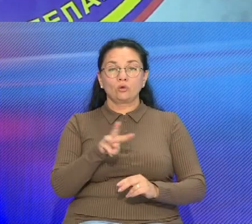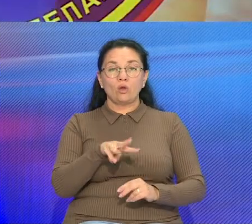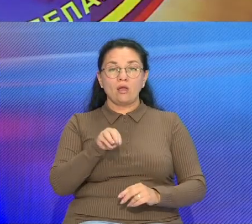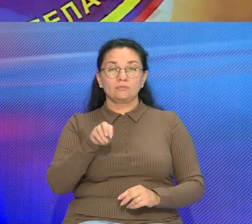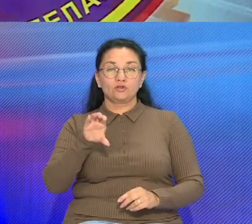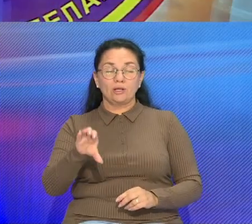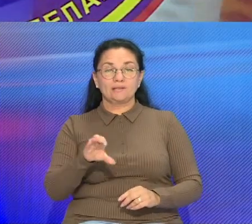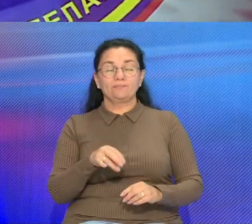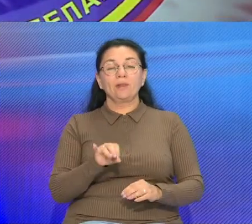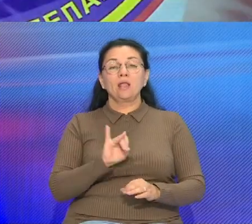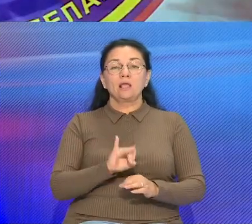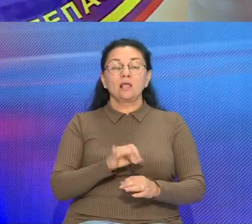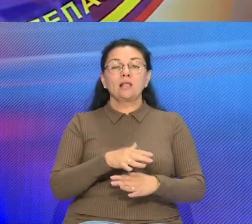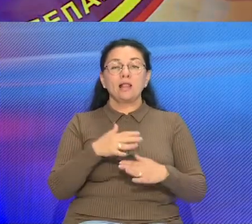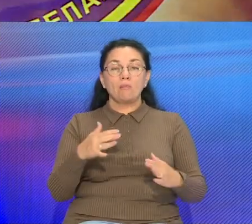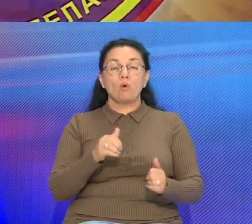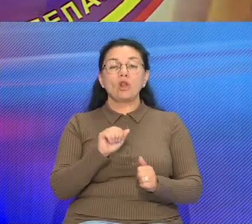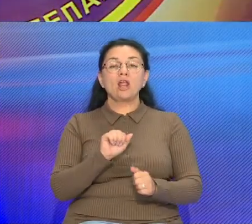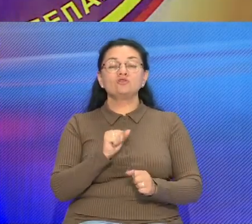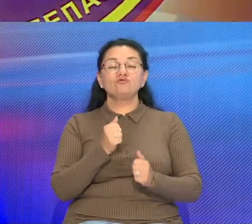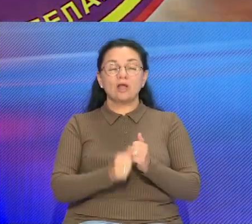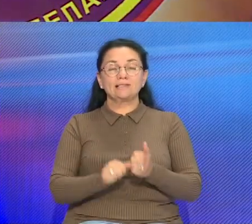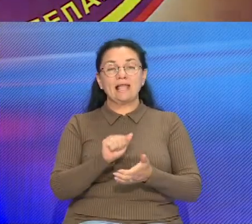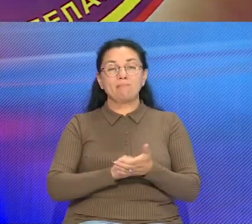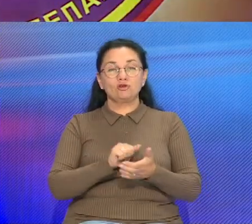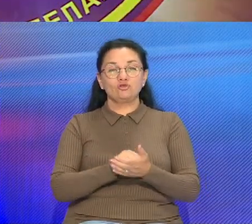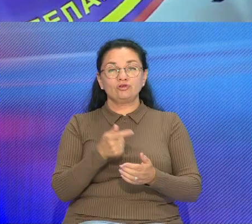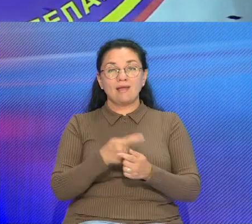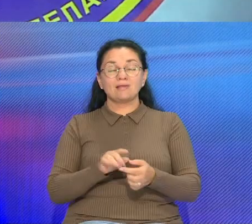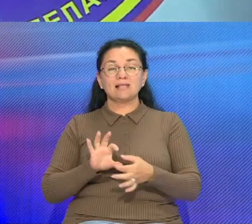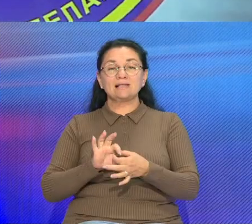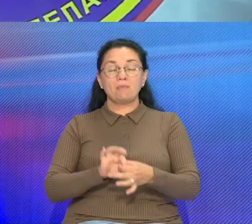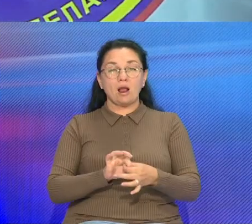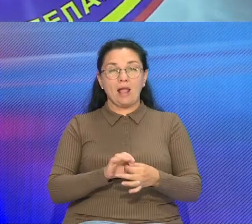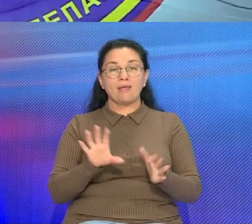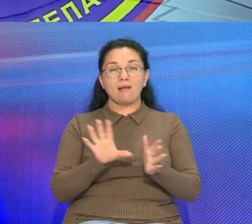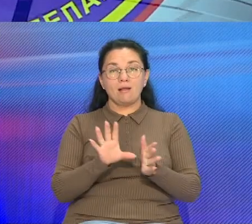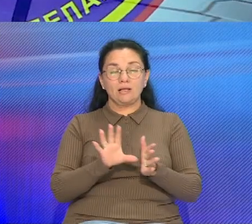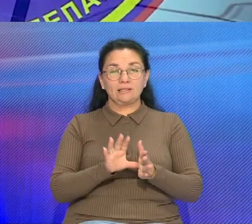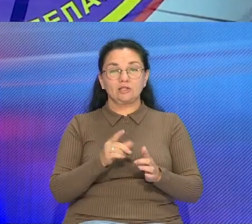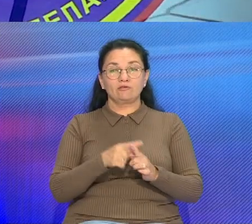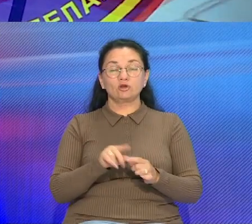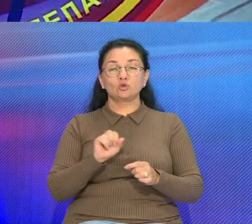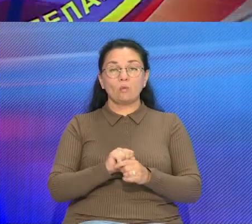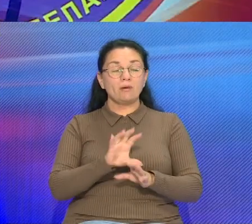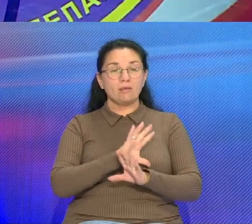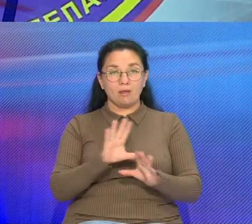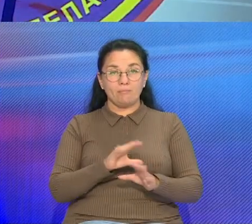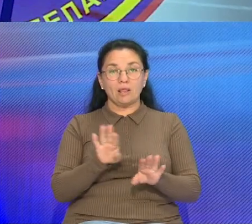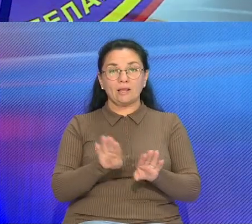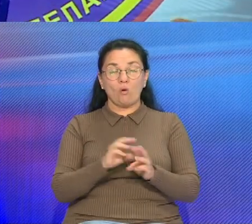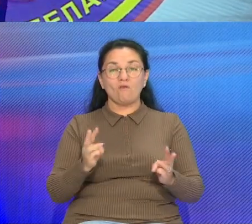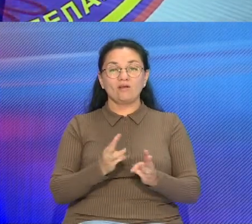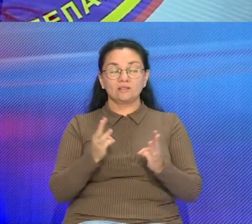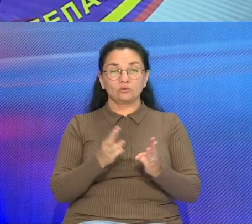ситуациях Наиболее часто их причина – короткое замыкание электропроводки Каб позбегнуть у сгорания, выратывальники раять